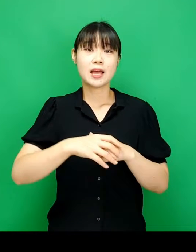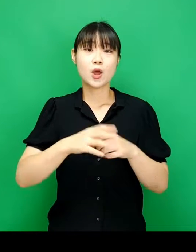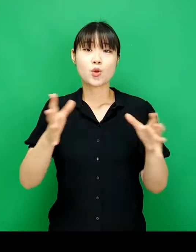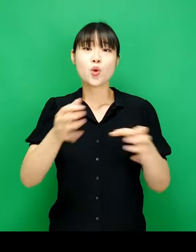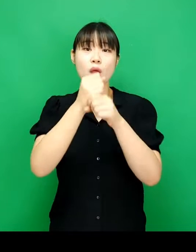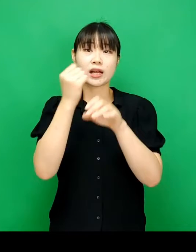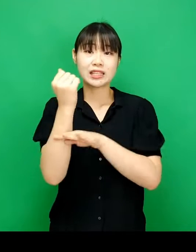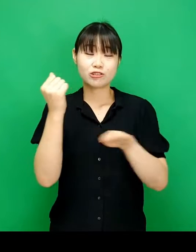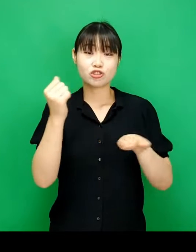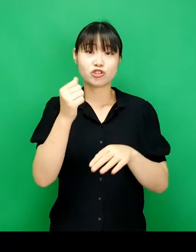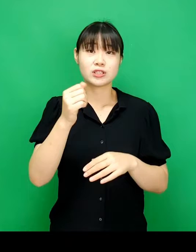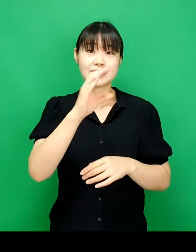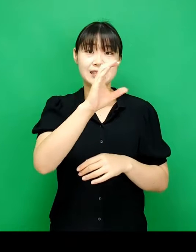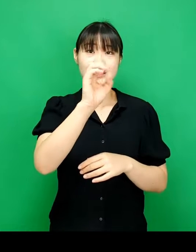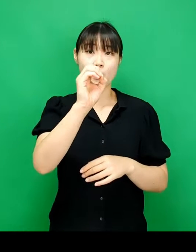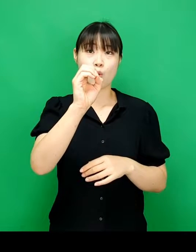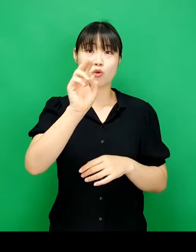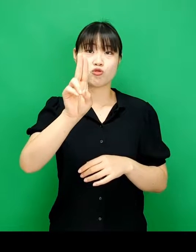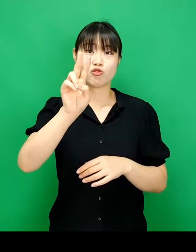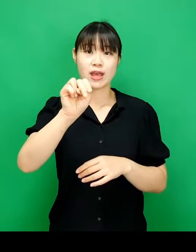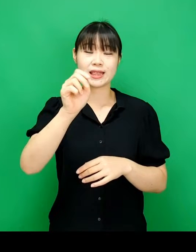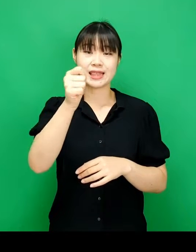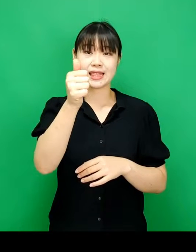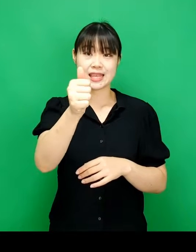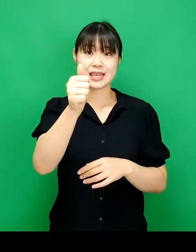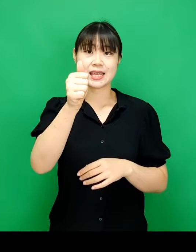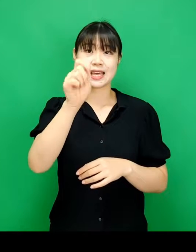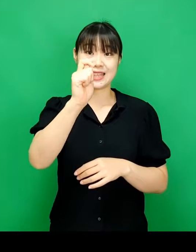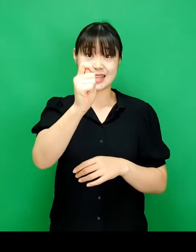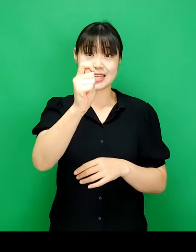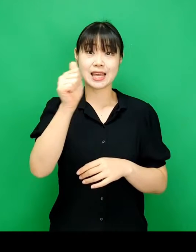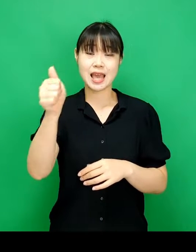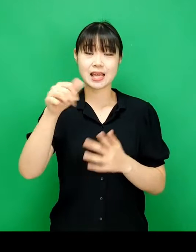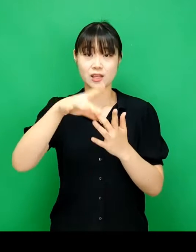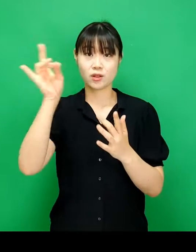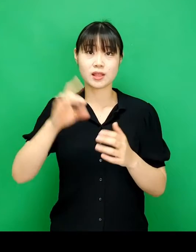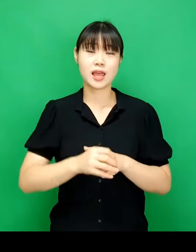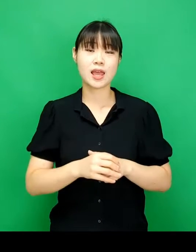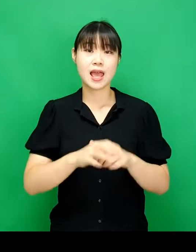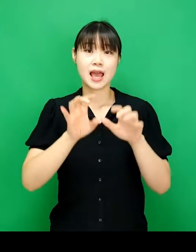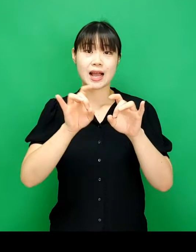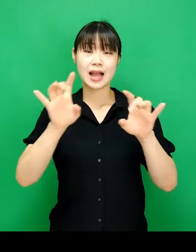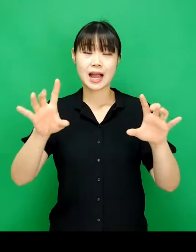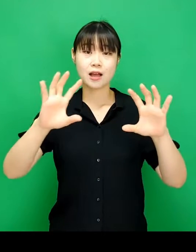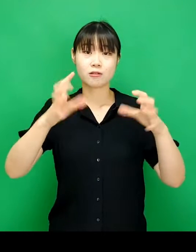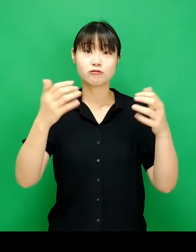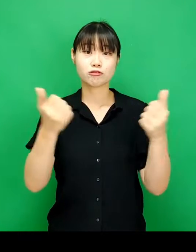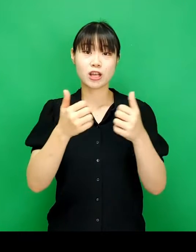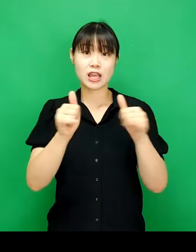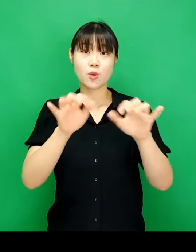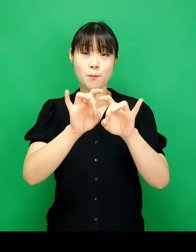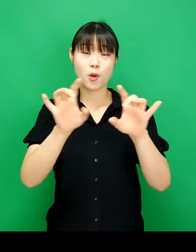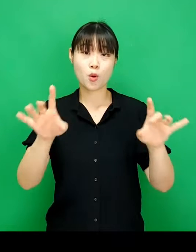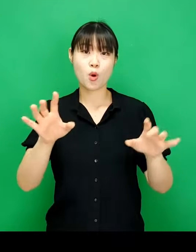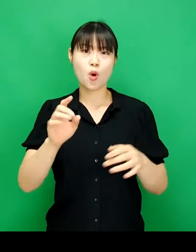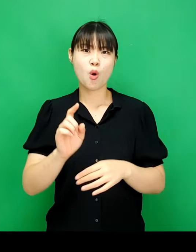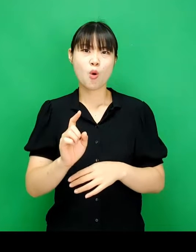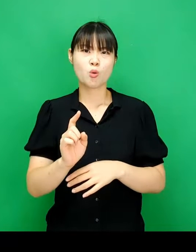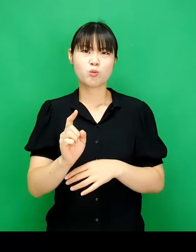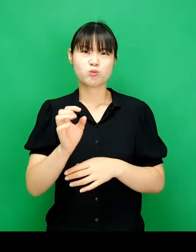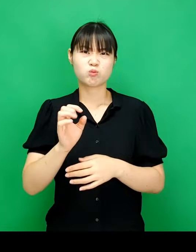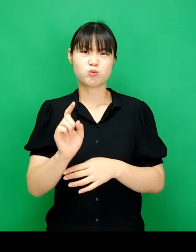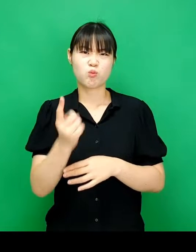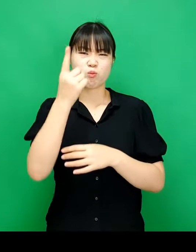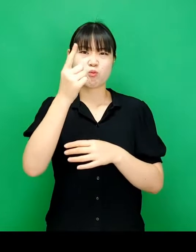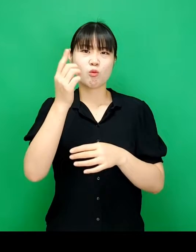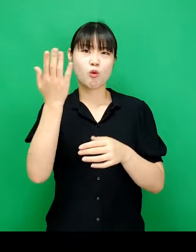이번엔 요약 기준을 카운트 A로 선택합니다 각 국회의원별로